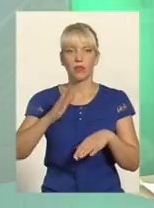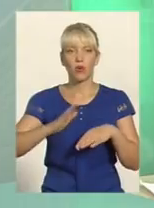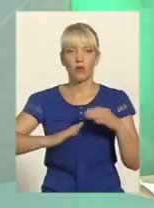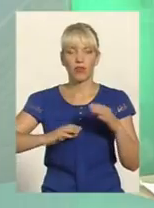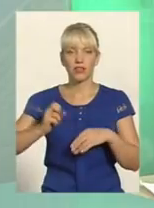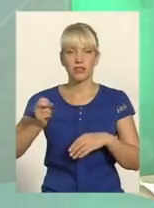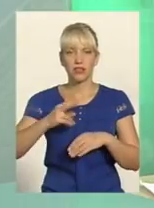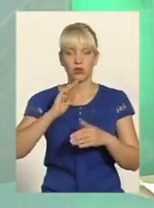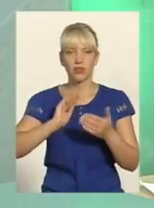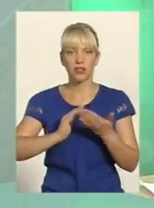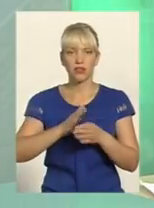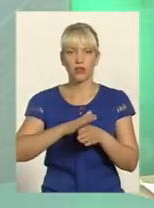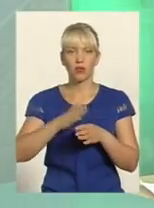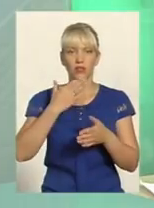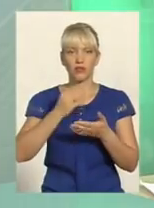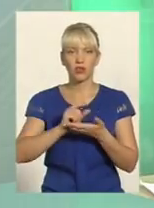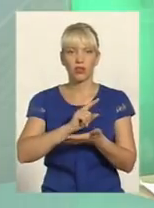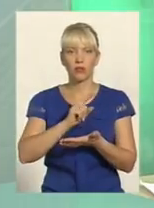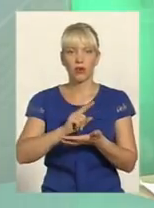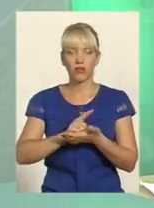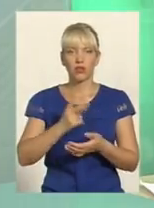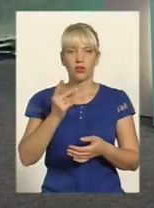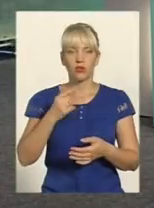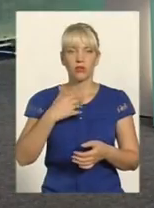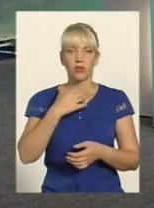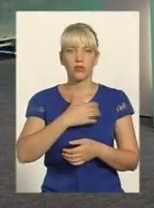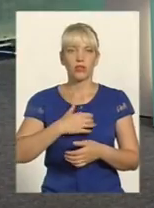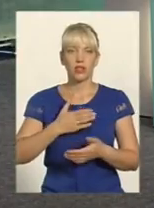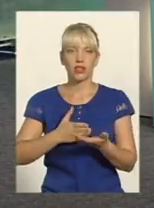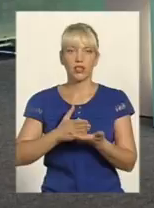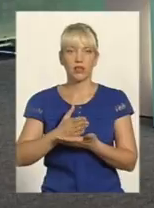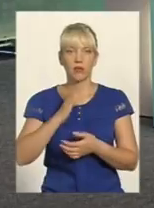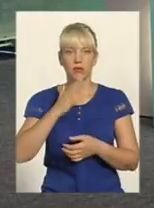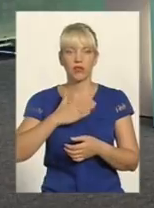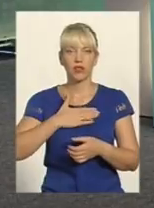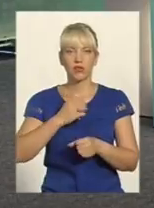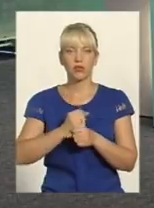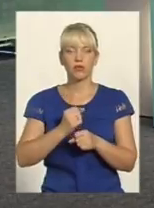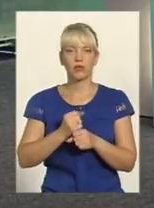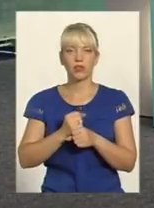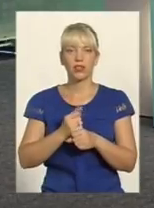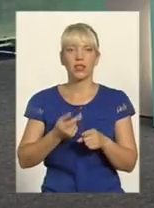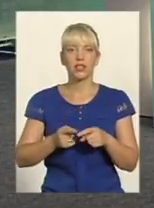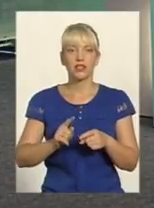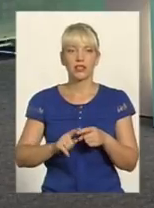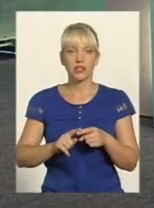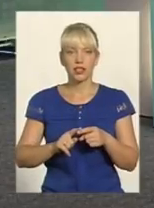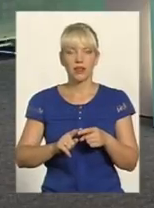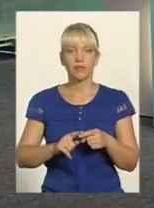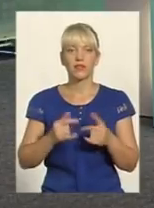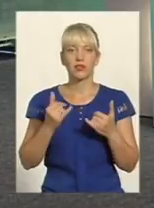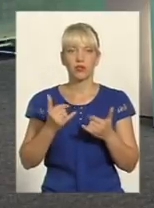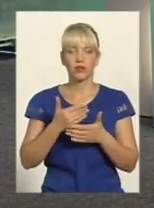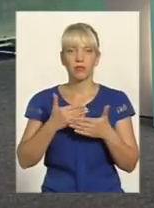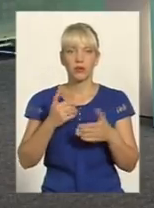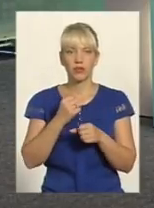обов'язки Це перше Другий пріоритетний напрямок нашої роботи – це безумовно сьогодні ми працюємо